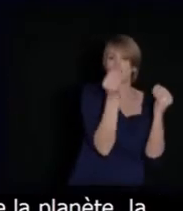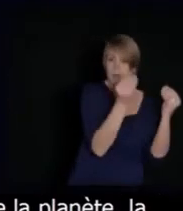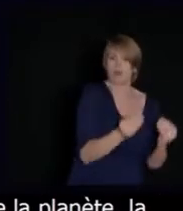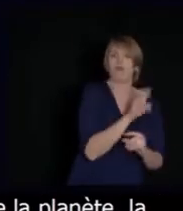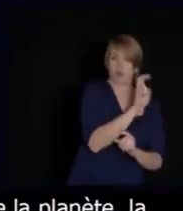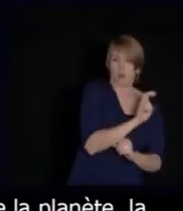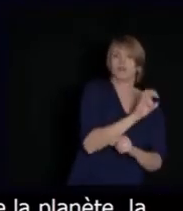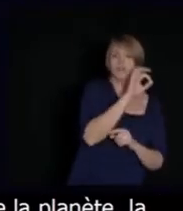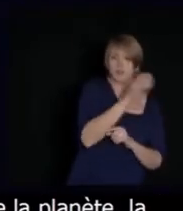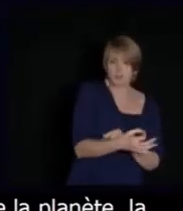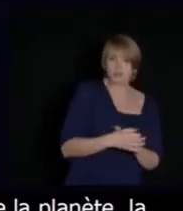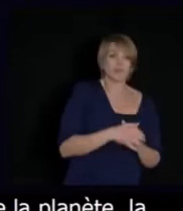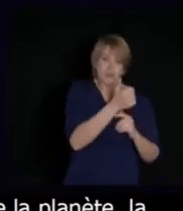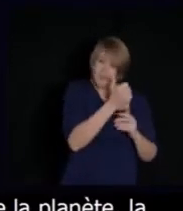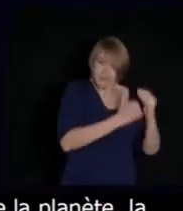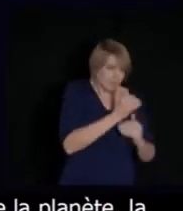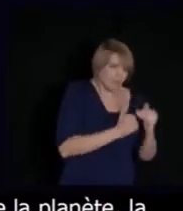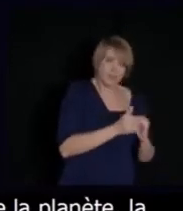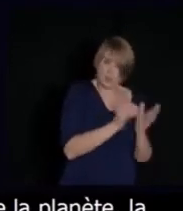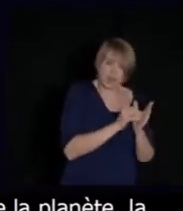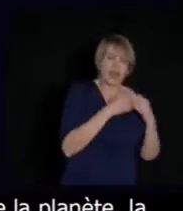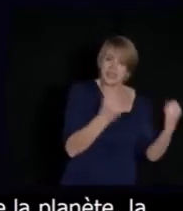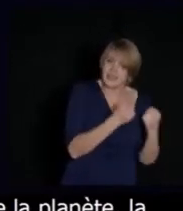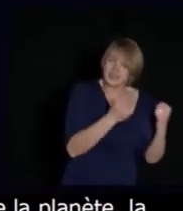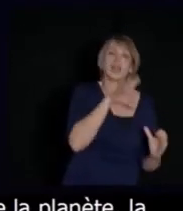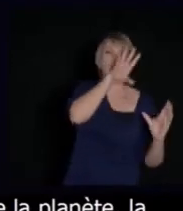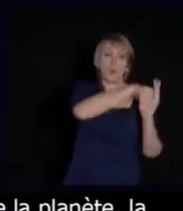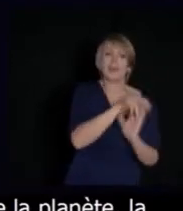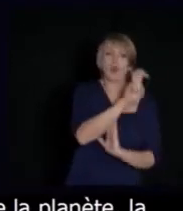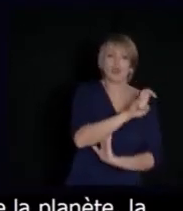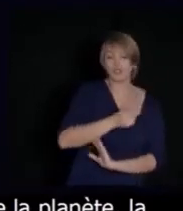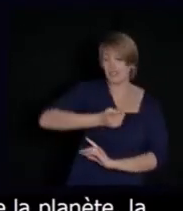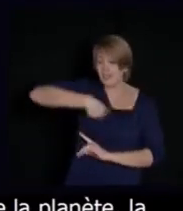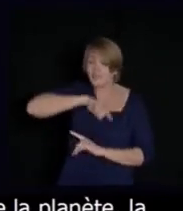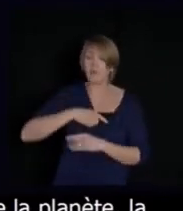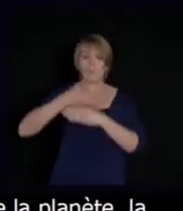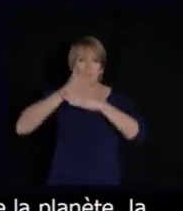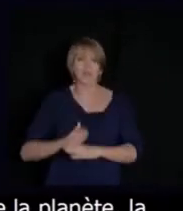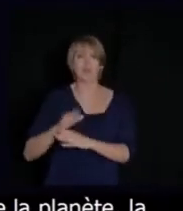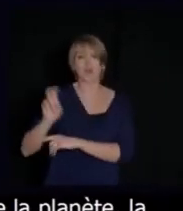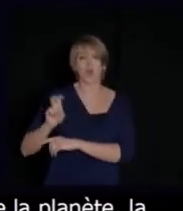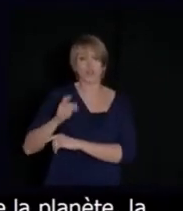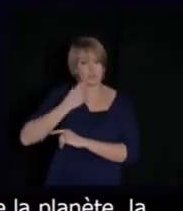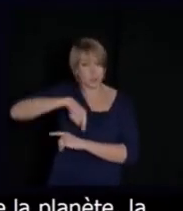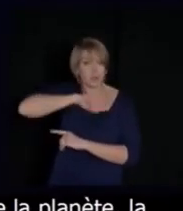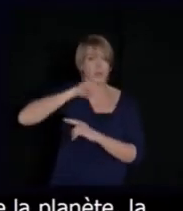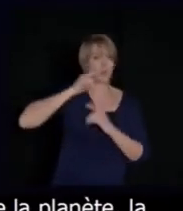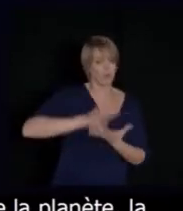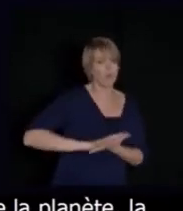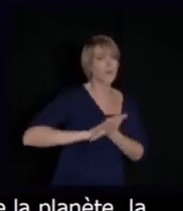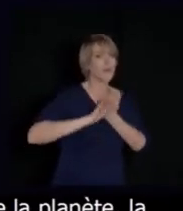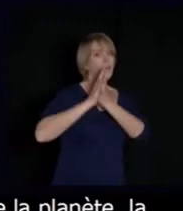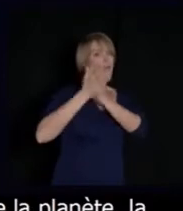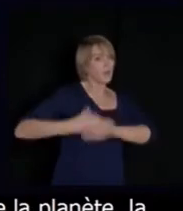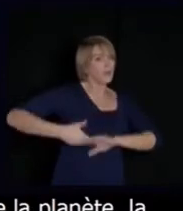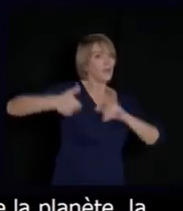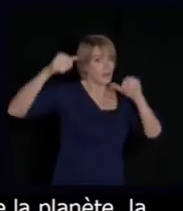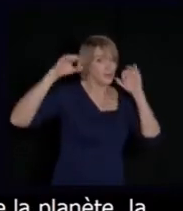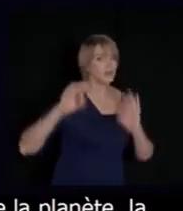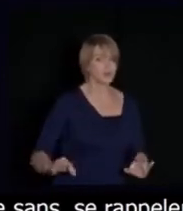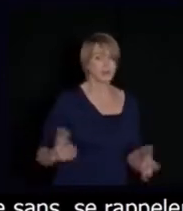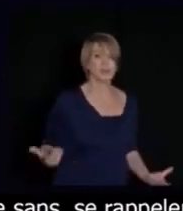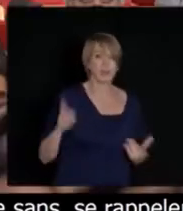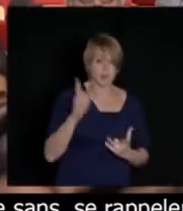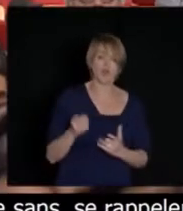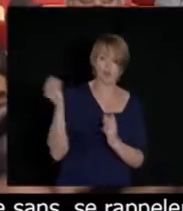Américains et pour ne rien dire des sièges de toutes les grandes compagnies du monde qui planifient continuellement leur activité. Si on ne planifie pas, on ne